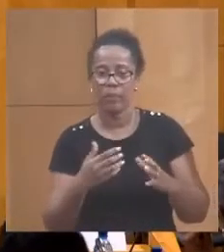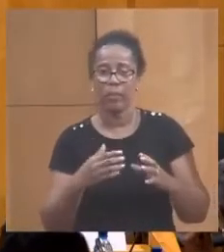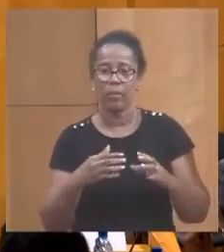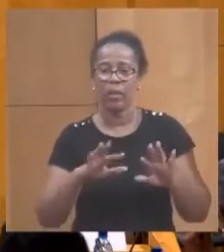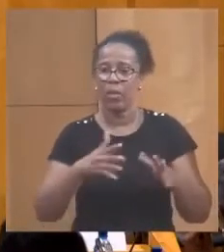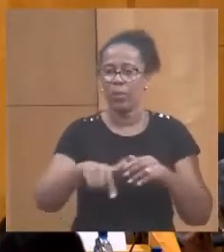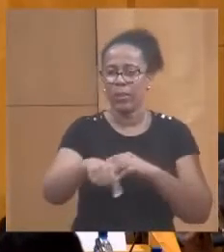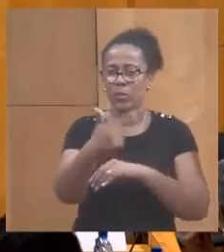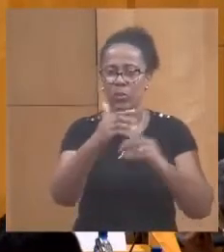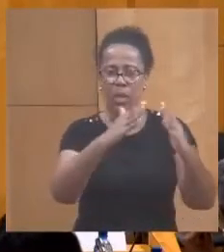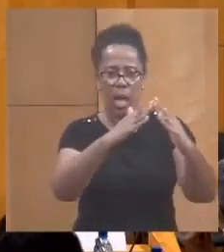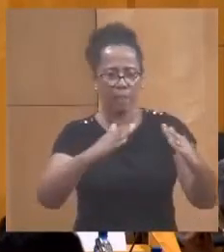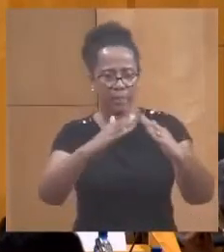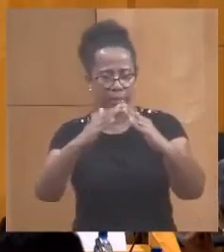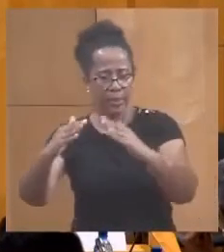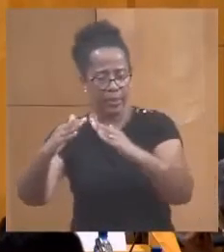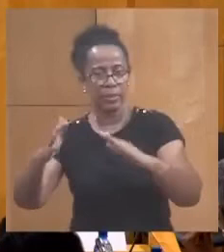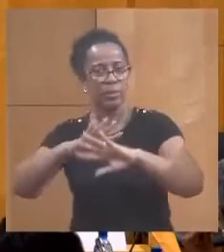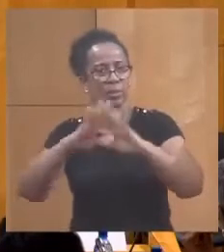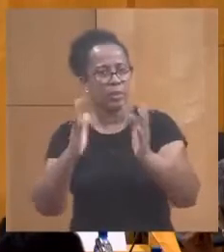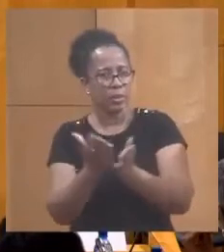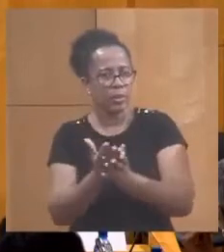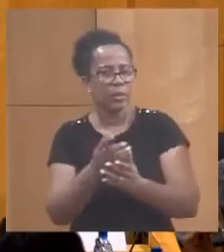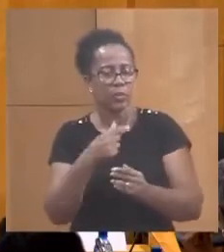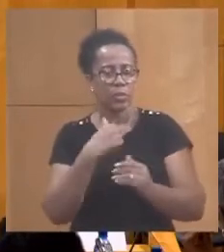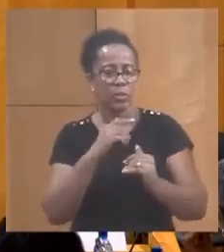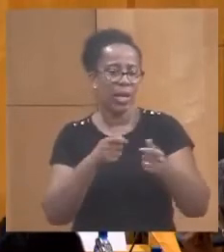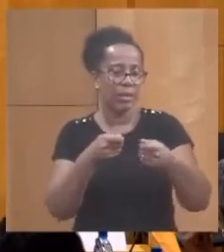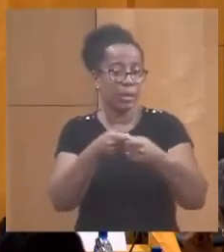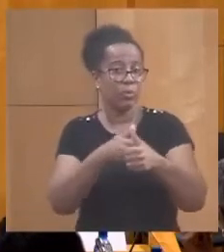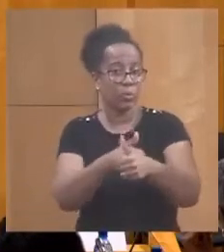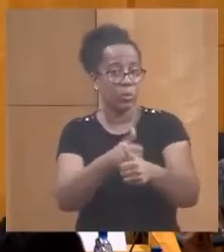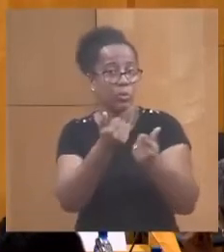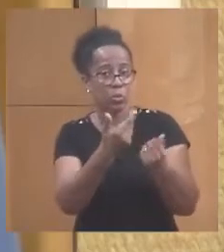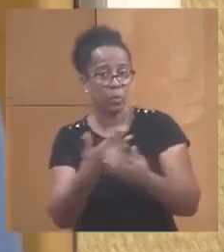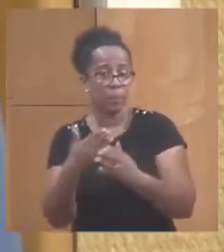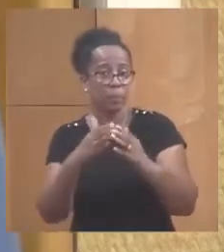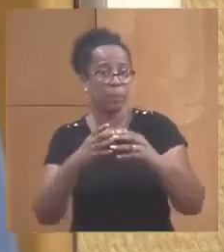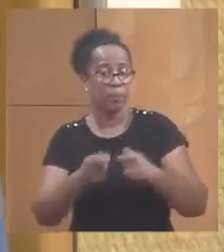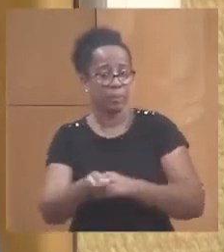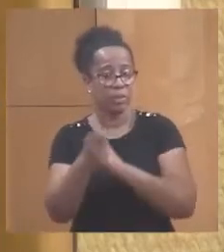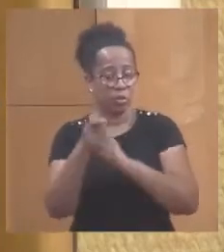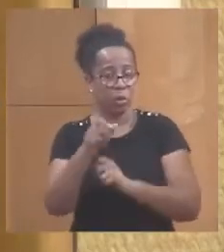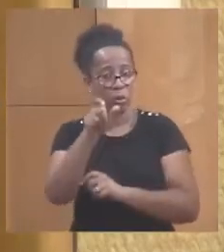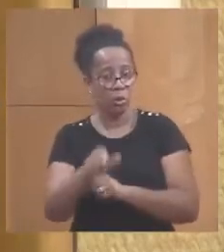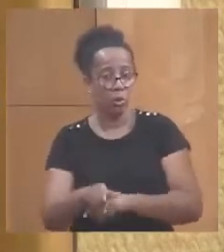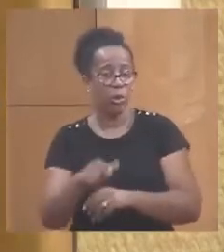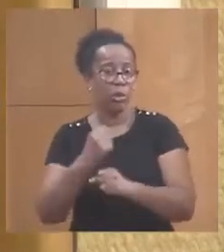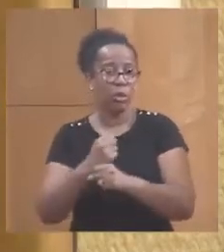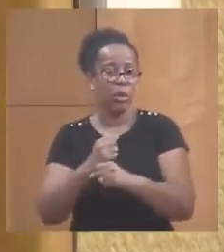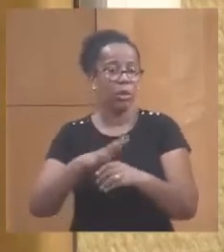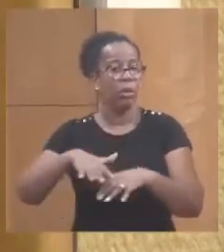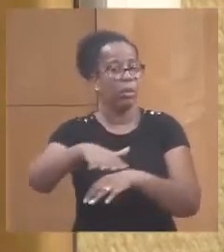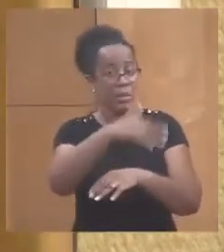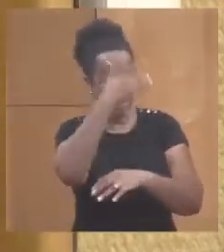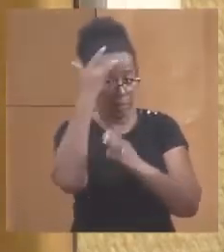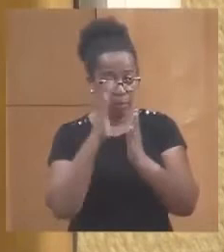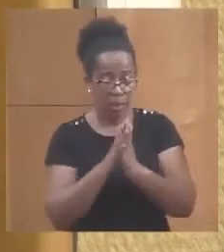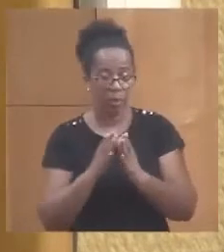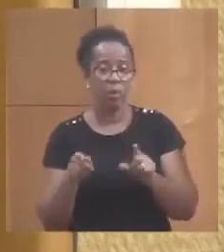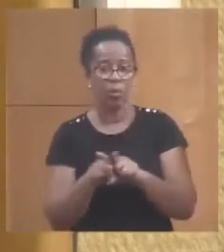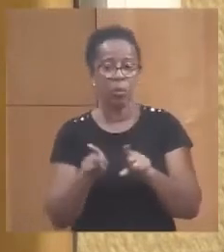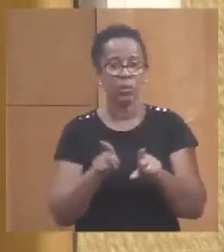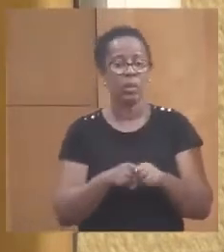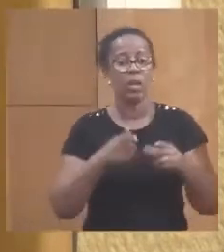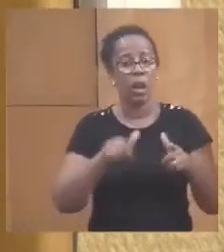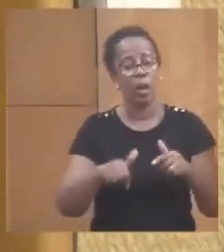-douzaine d'abris puisqu'on a ajusté au nombre de marins pêcheurs enroulés sur le territoire de Sainte-Marie et puis, nous avons un très grand